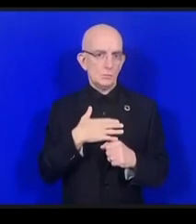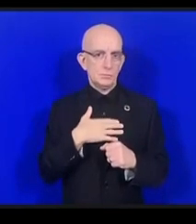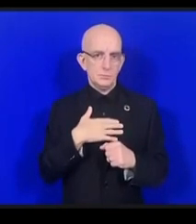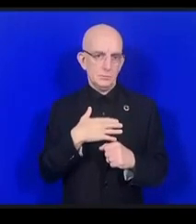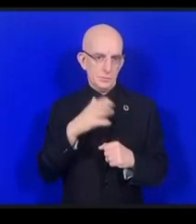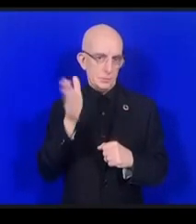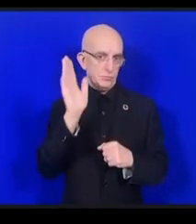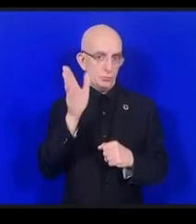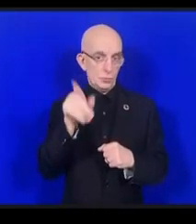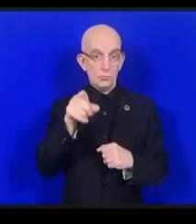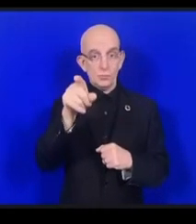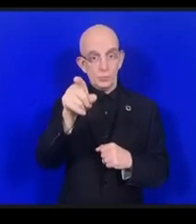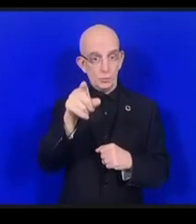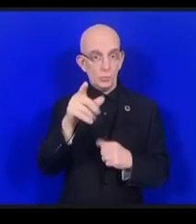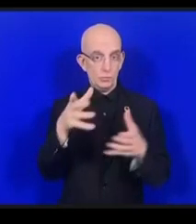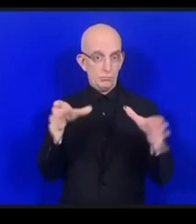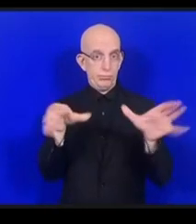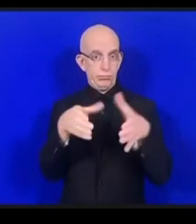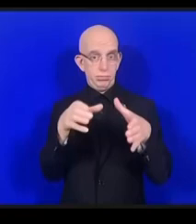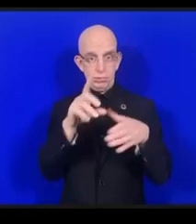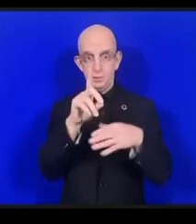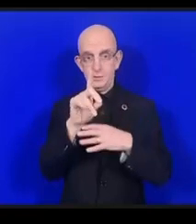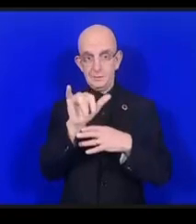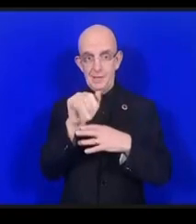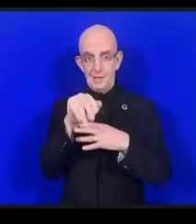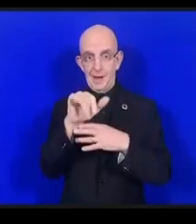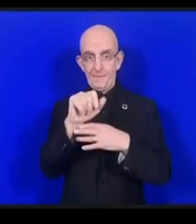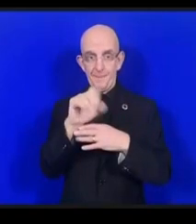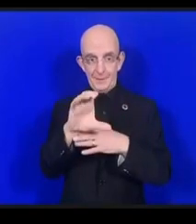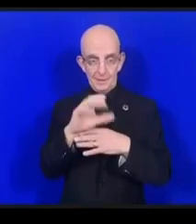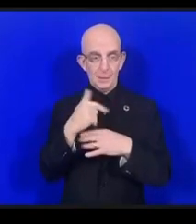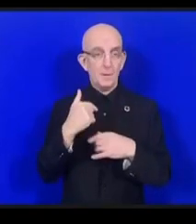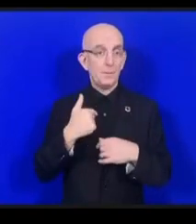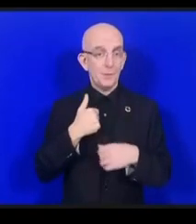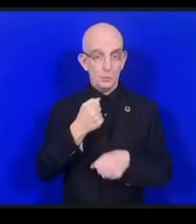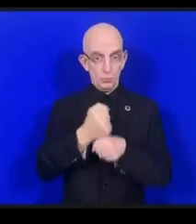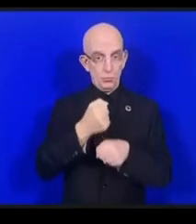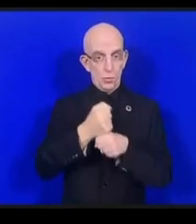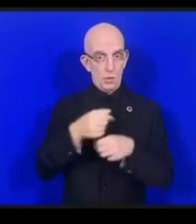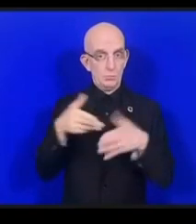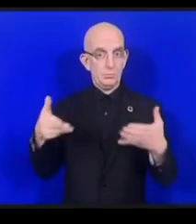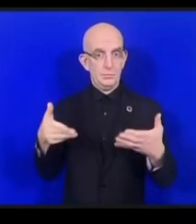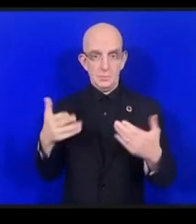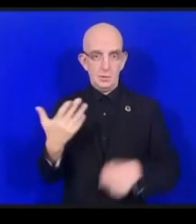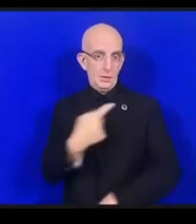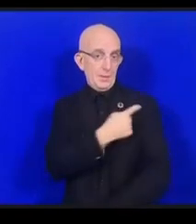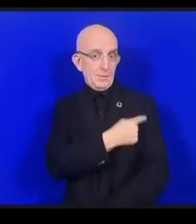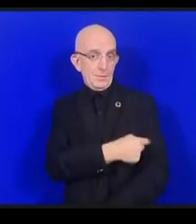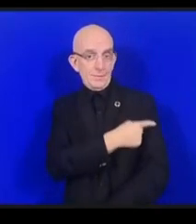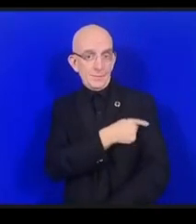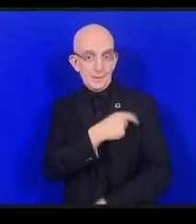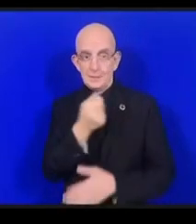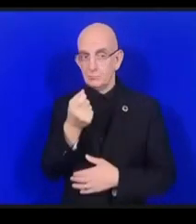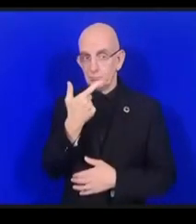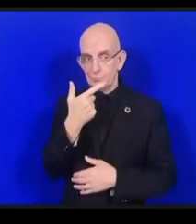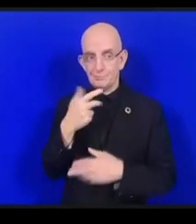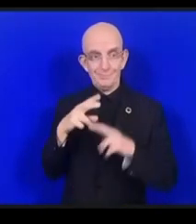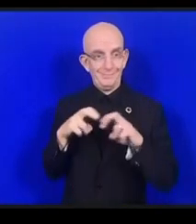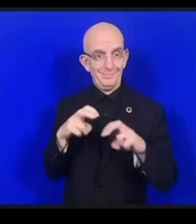parce que je travaille dans le domaine médical notamment pour les conséquences des